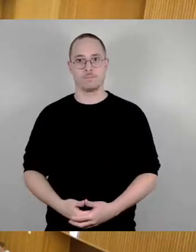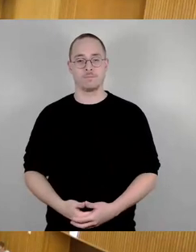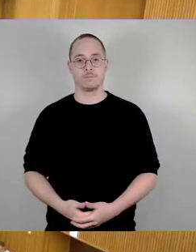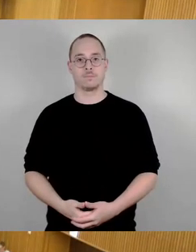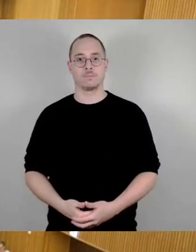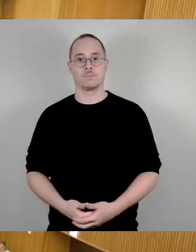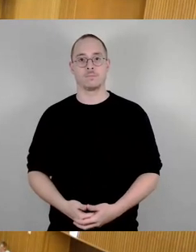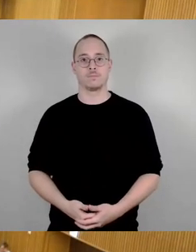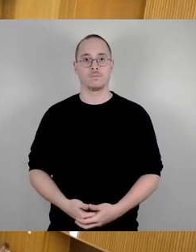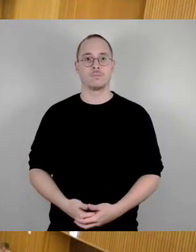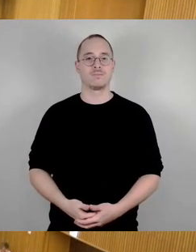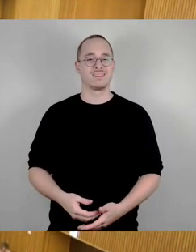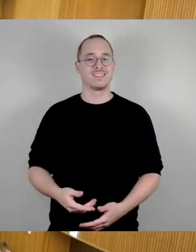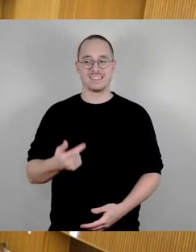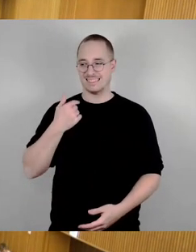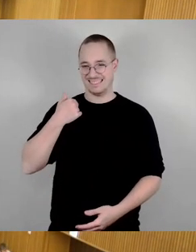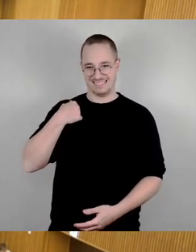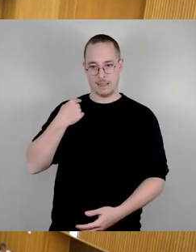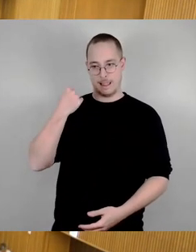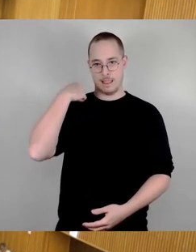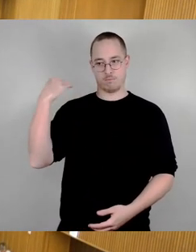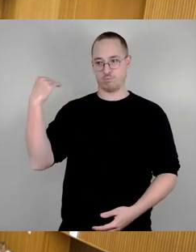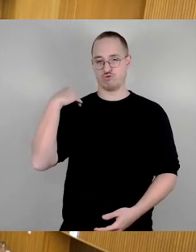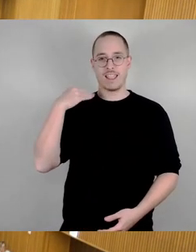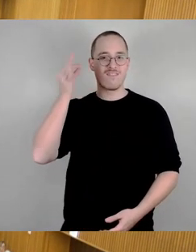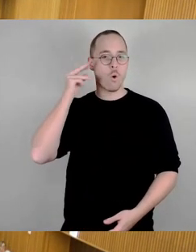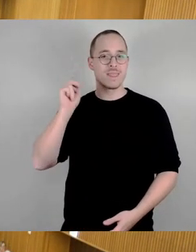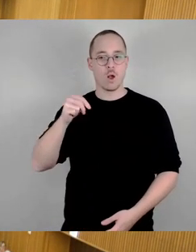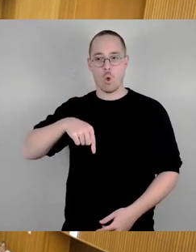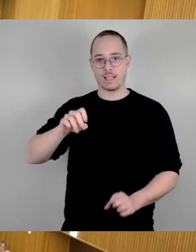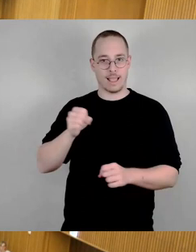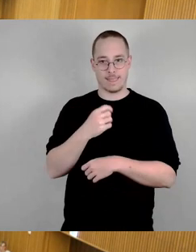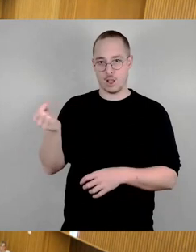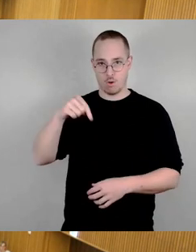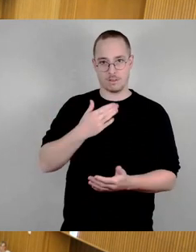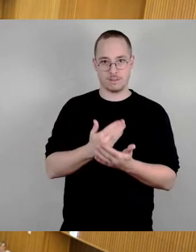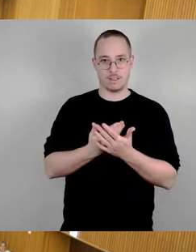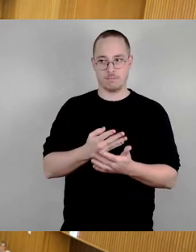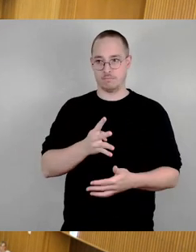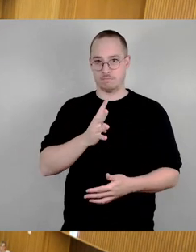Nicole heute nicht. Insoweit würde das Rederecht nicht schaffen, oder doch?